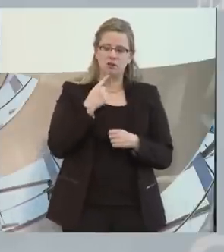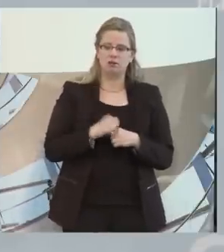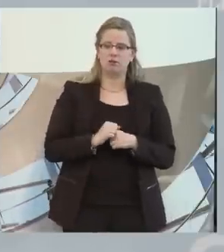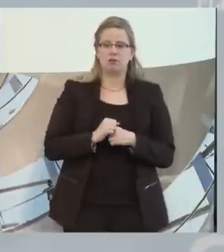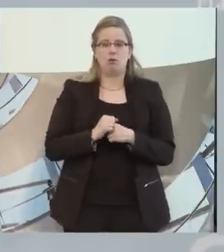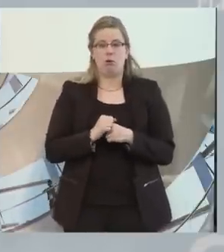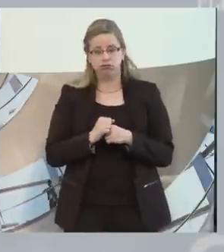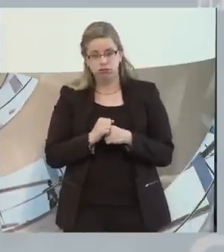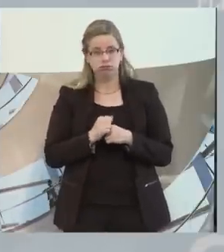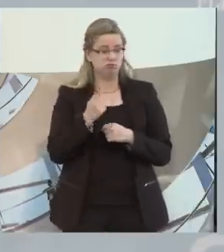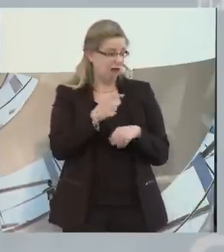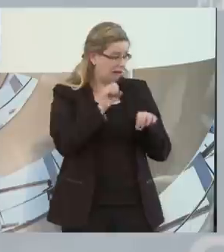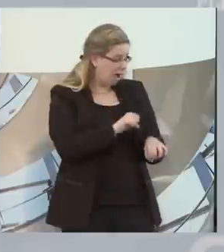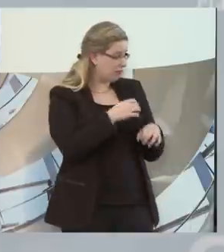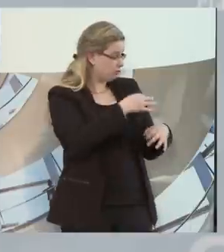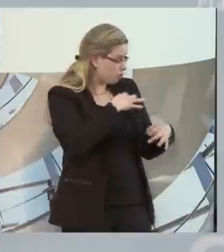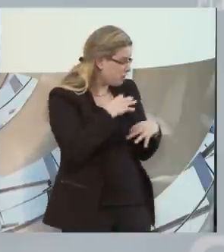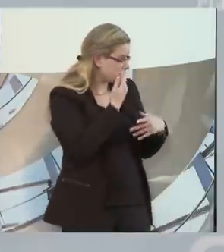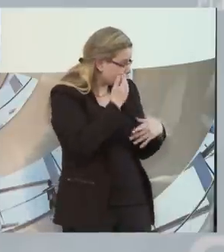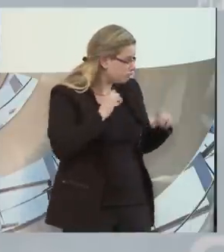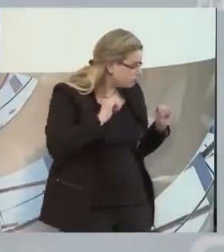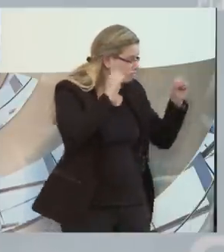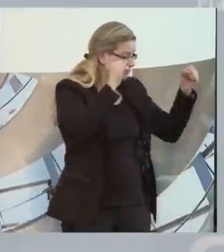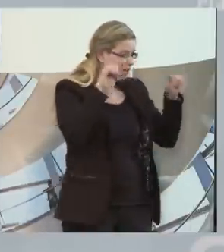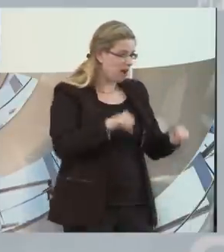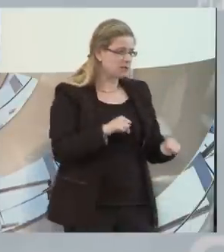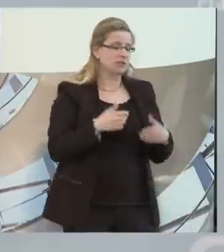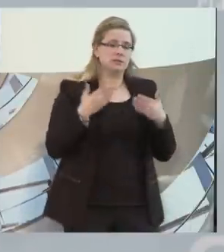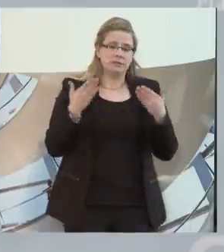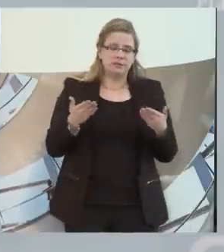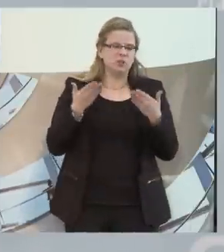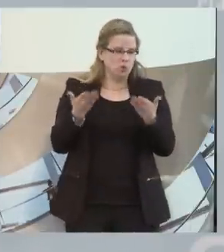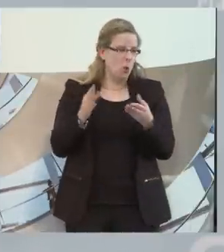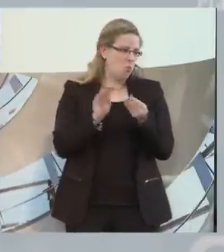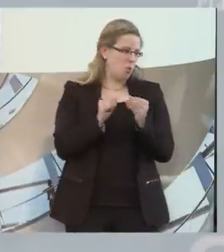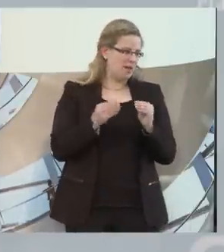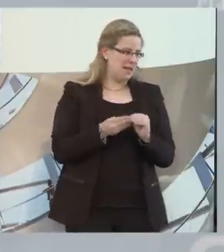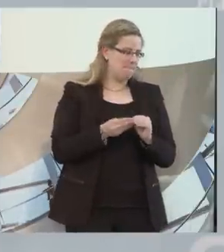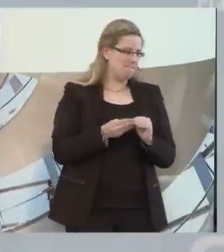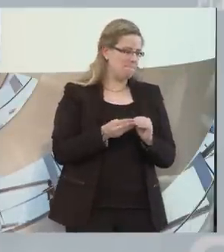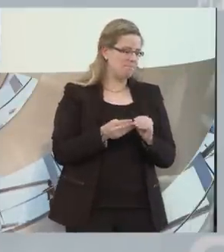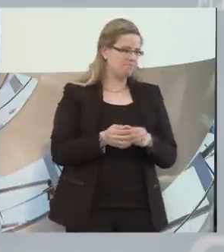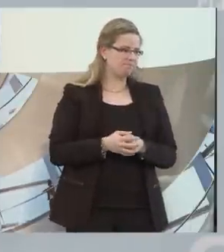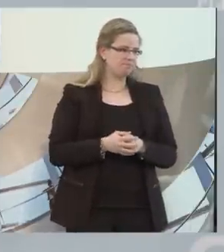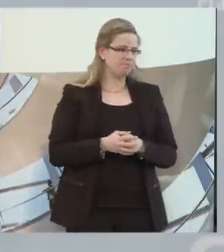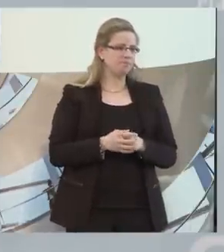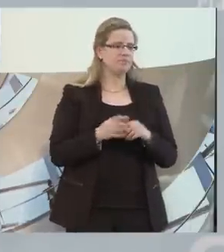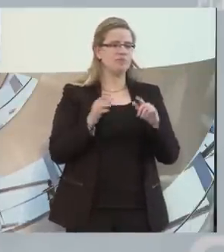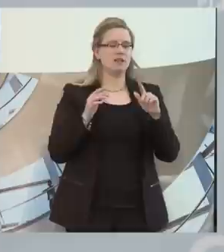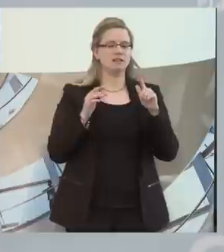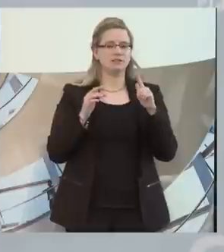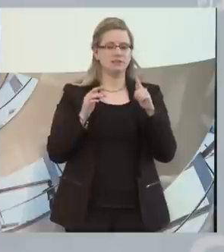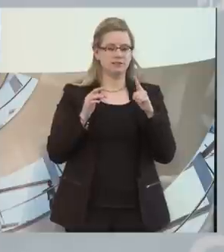könnte er nicht mal. Und da sehe ich schon ein grundsätzliches Problem. So, und jetzt die zweite Frage.